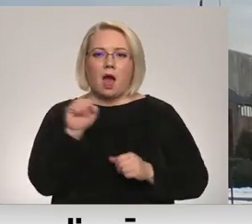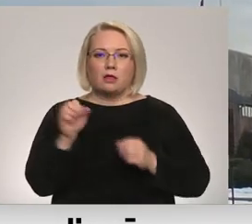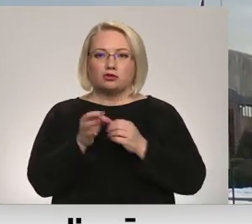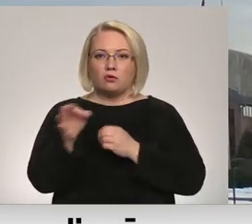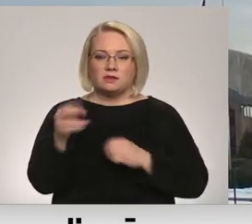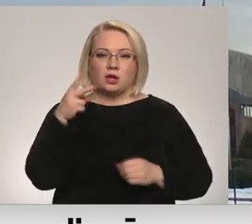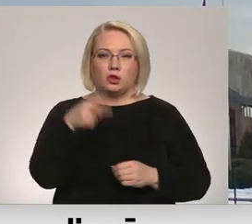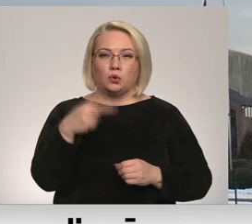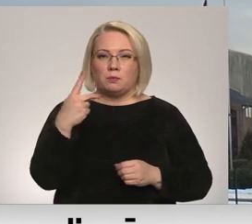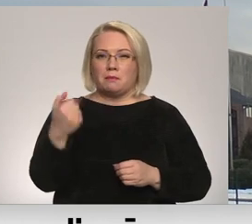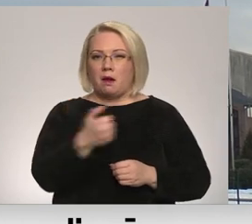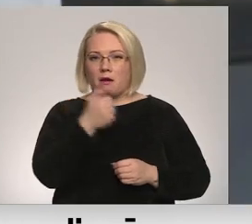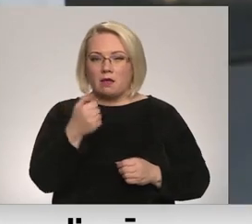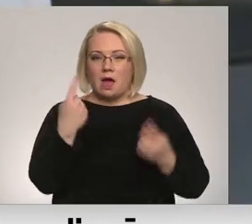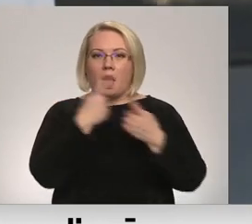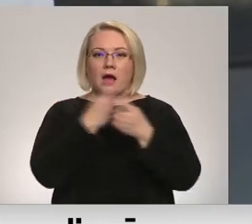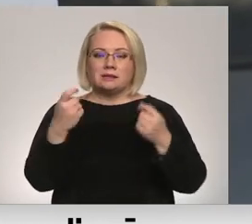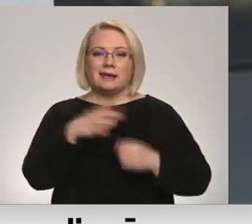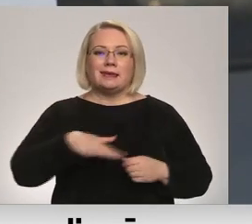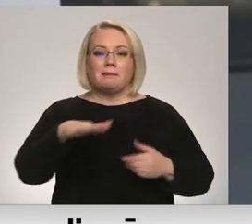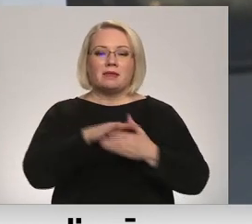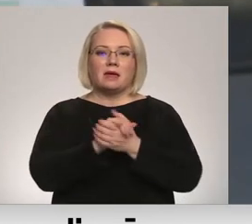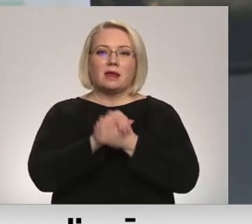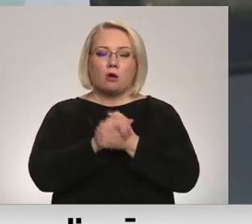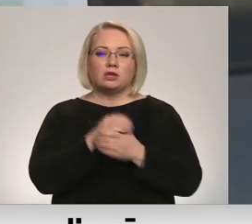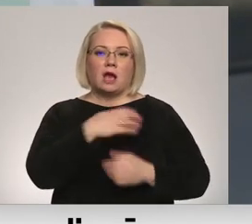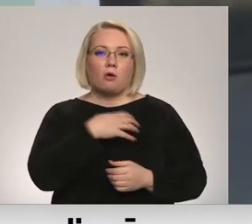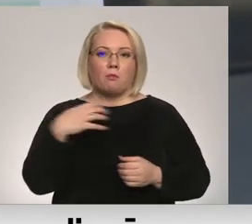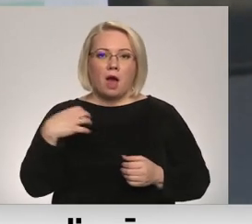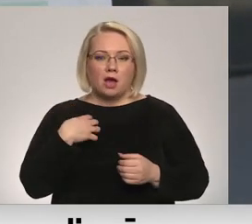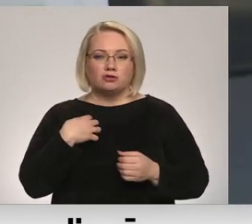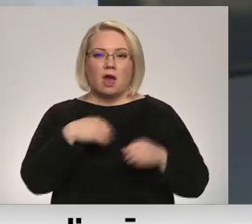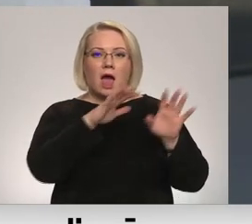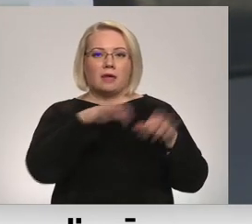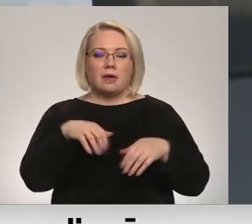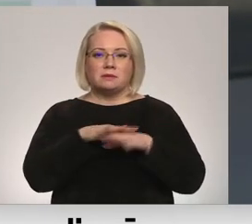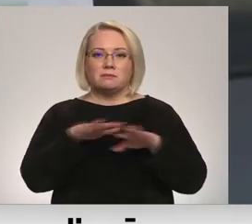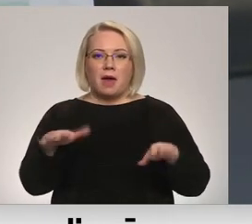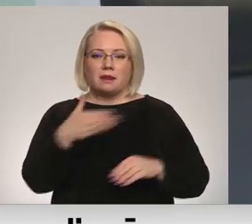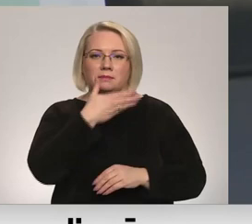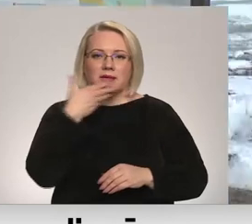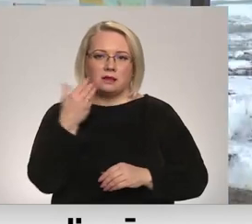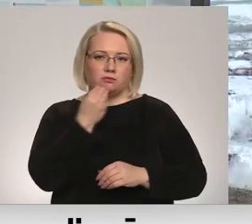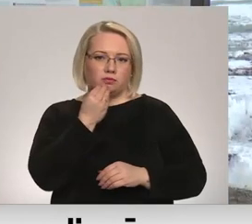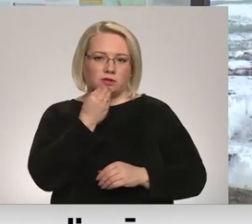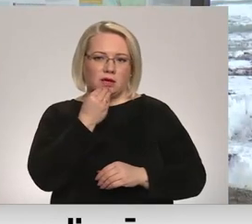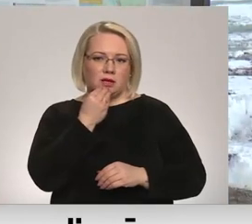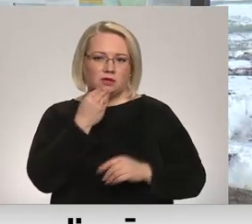2021. gadā atzīca par ģimenei draudzīgāko pašvaldību, atņēmas bērniem siltas pusdienas.